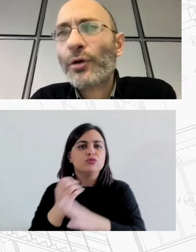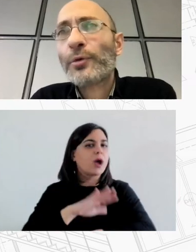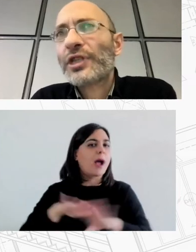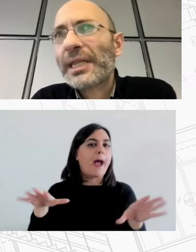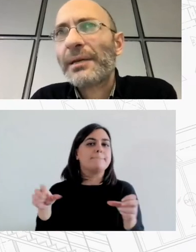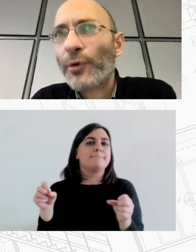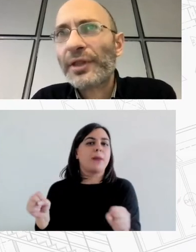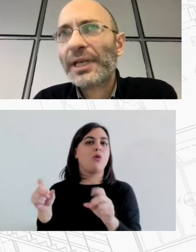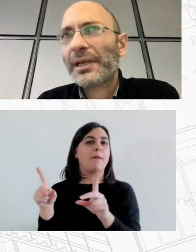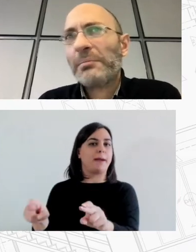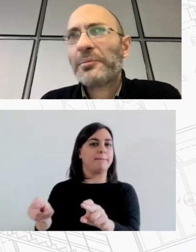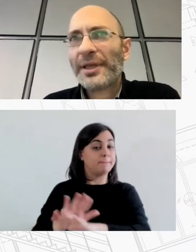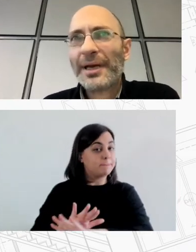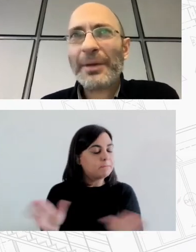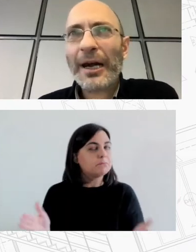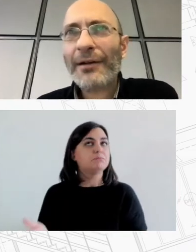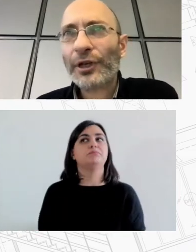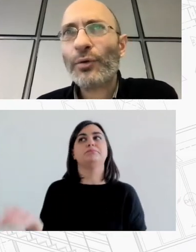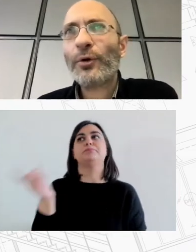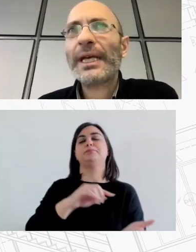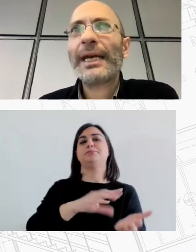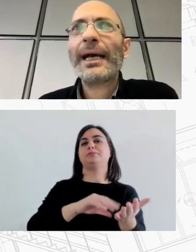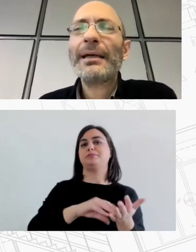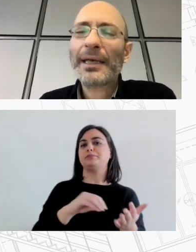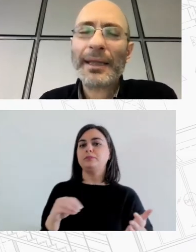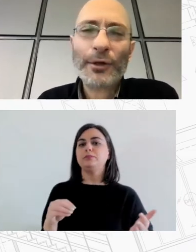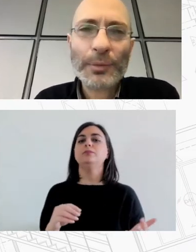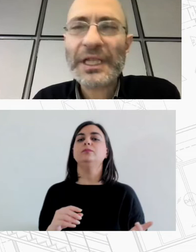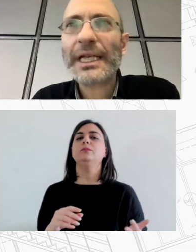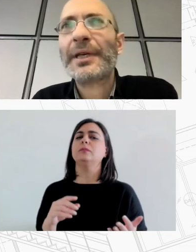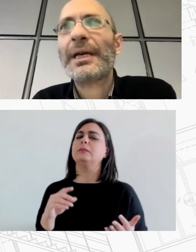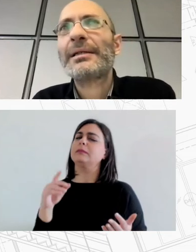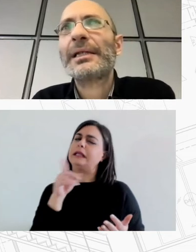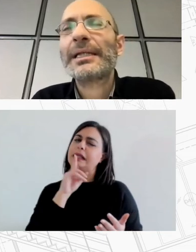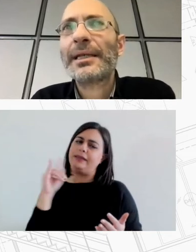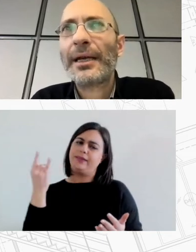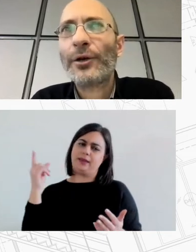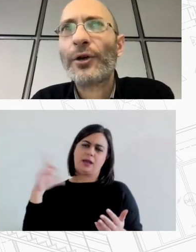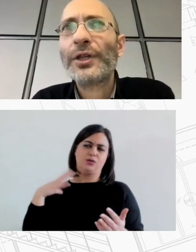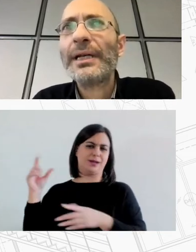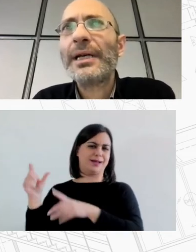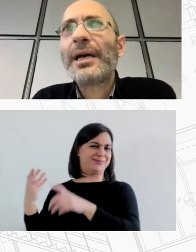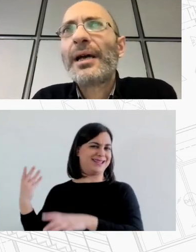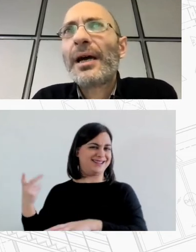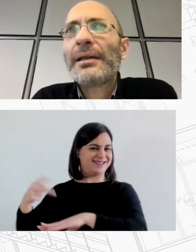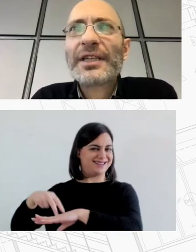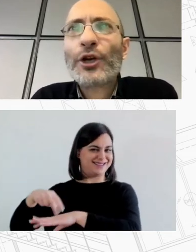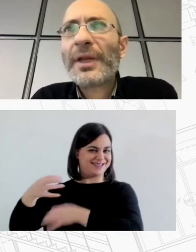επίπεδο όπως ήδη υπόθηκε και θα επαναλάβω και εγώ πολύ γενικά και θα δώσω επίσης κάποια στοιχεία λίγο αργότερα